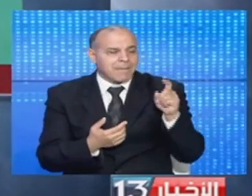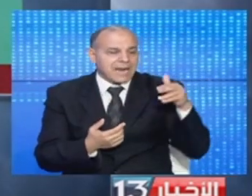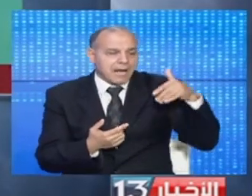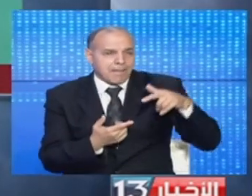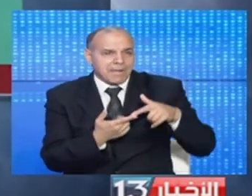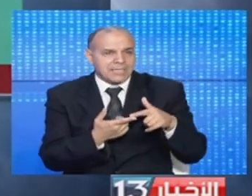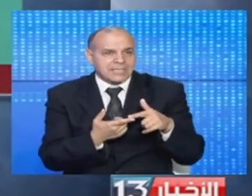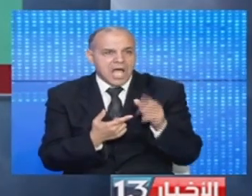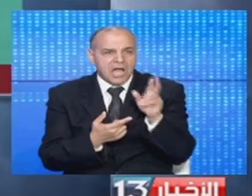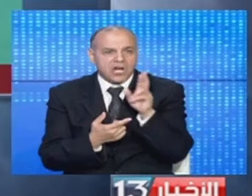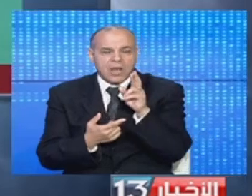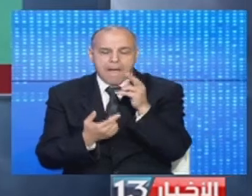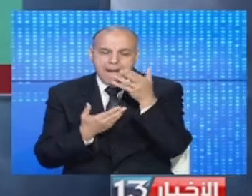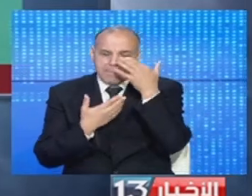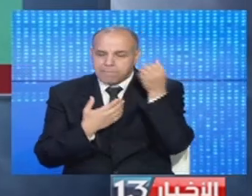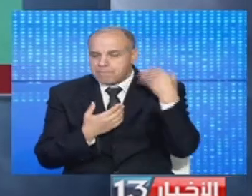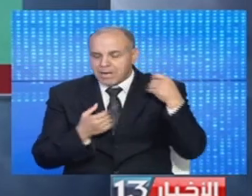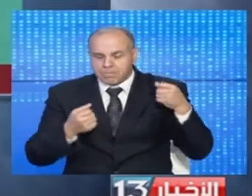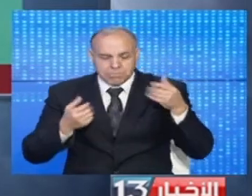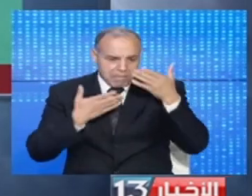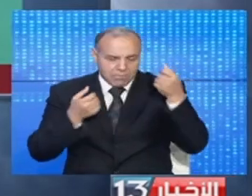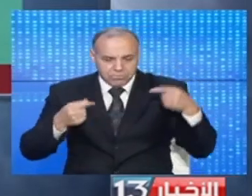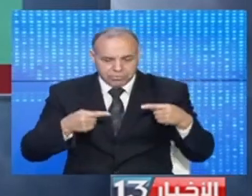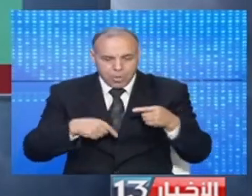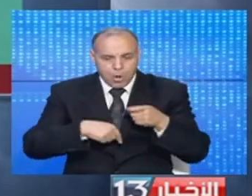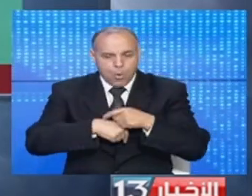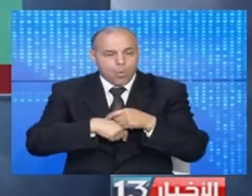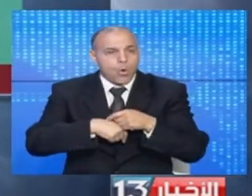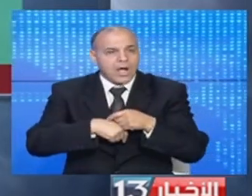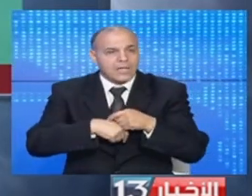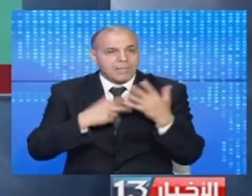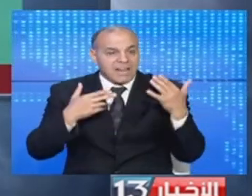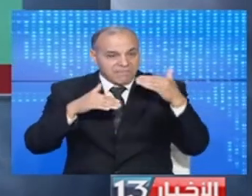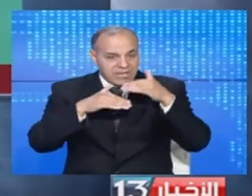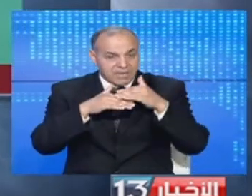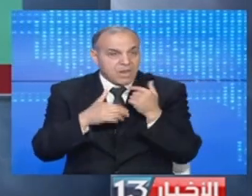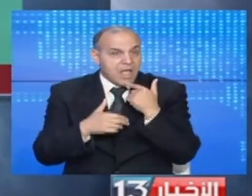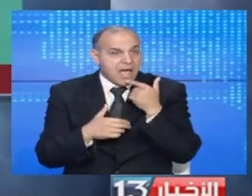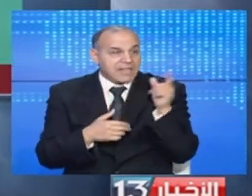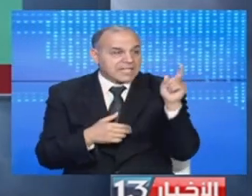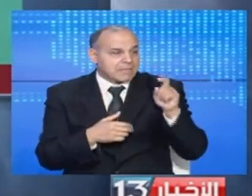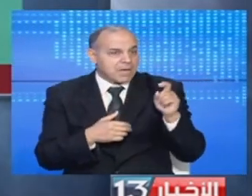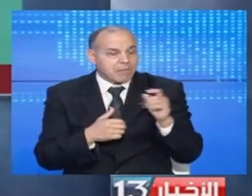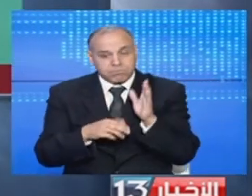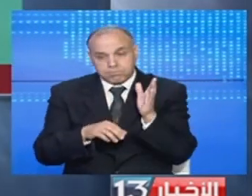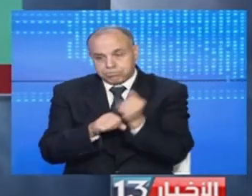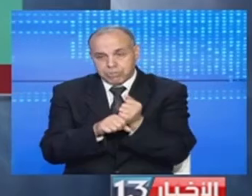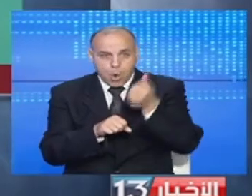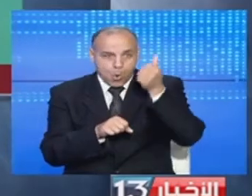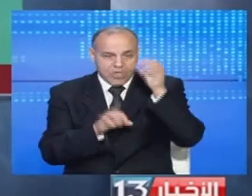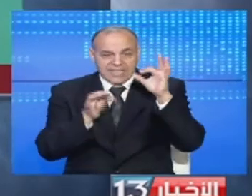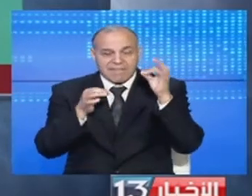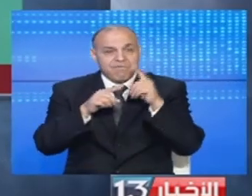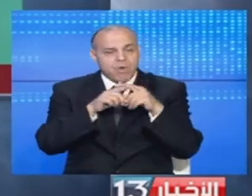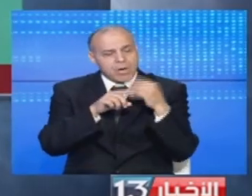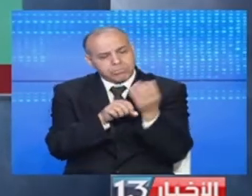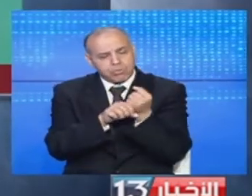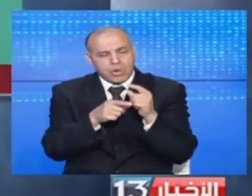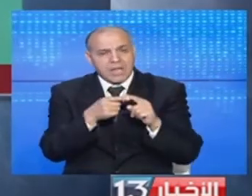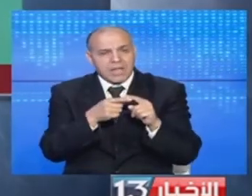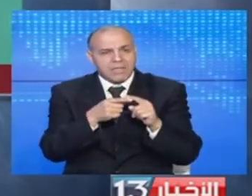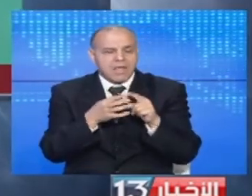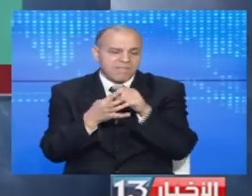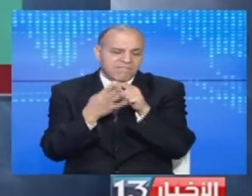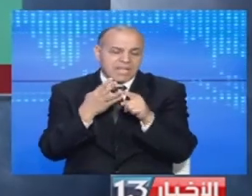المصري فريق رجاء البيضاوي المغربي انطلاقا من الساعة الثامنة وكان الزمالك المتأهل للمرة العاشرة في تاريخه إلى